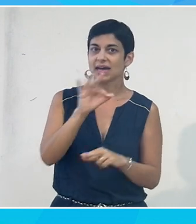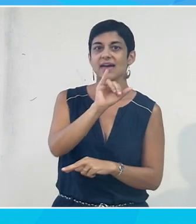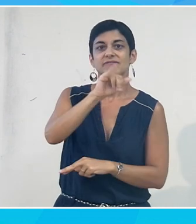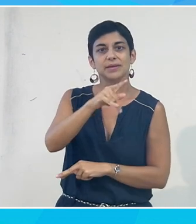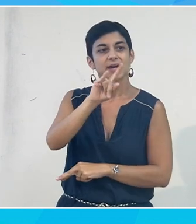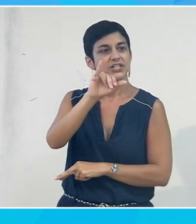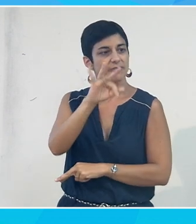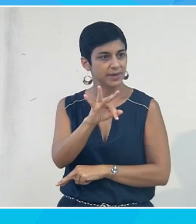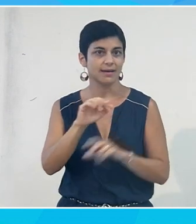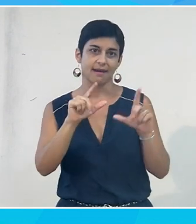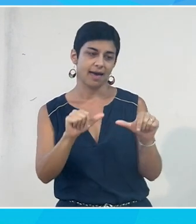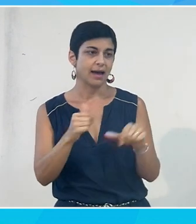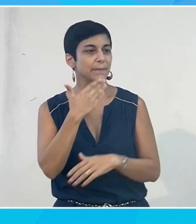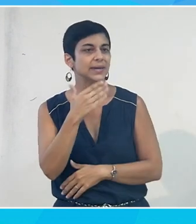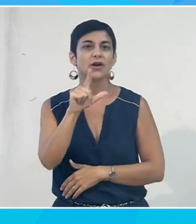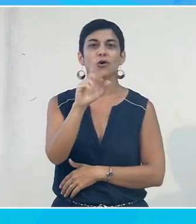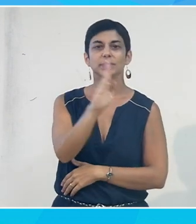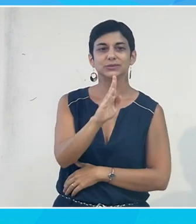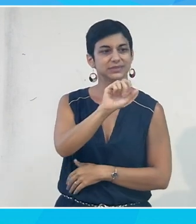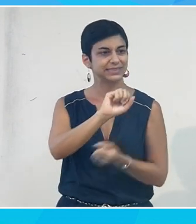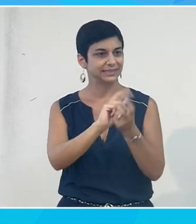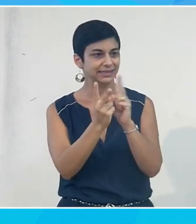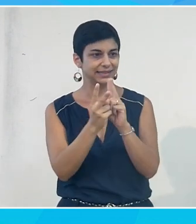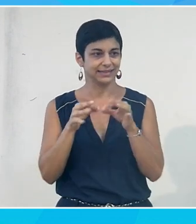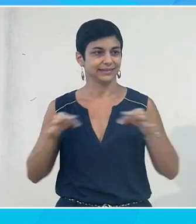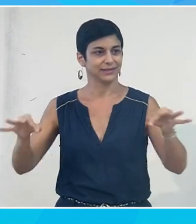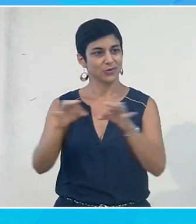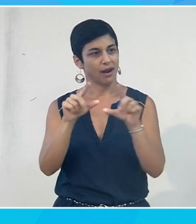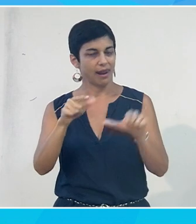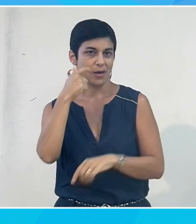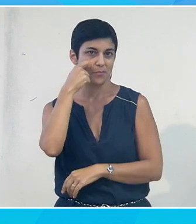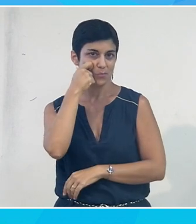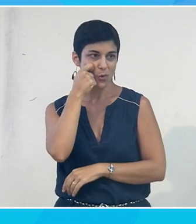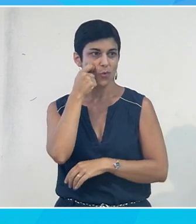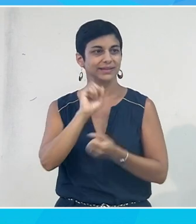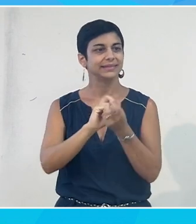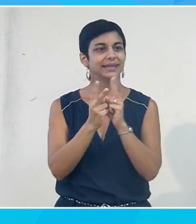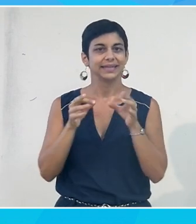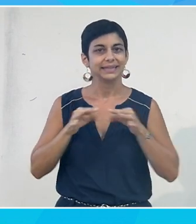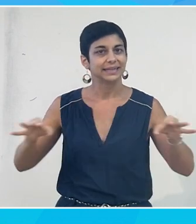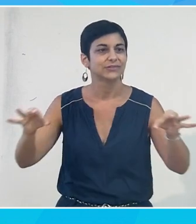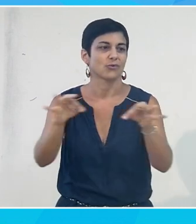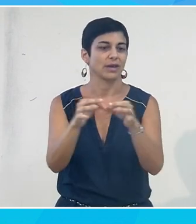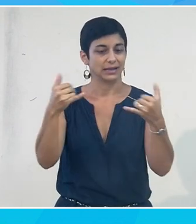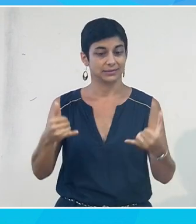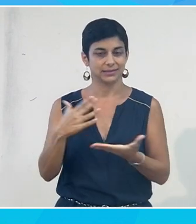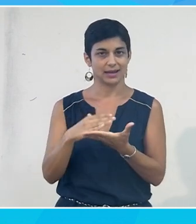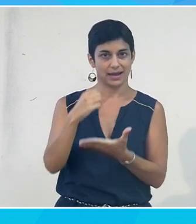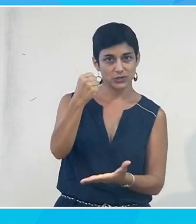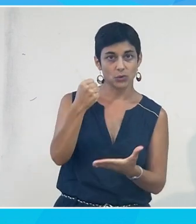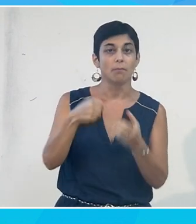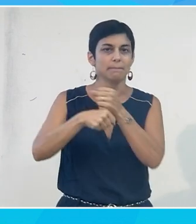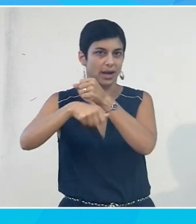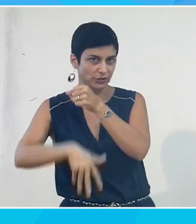et je remercie à Laure Benmoussi, qui est notre déléguée territorial, d'être parmi nous. Le délégué territorial, donc, du FIPHFP à la Réunion, Réunion,